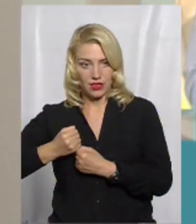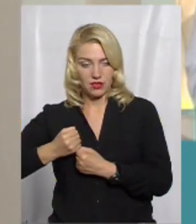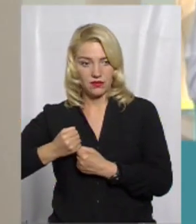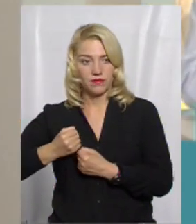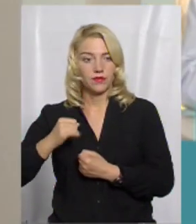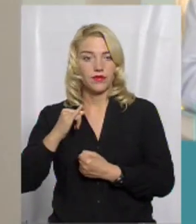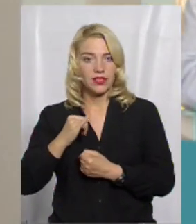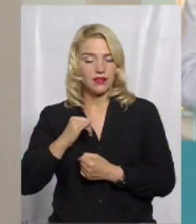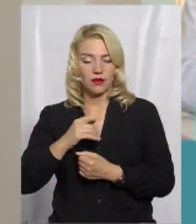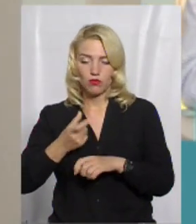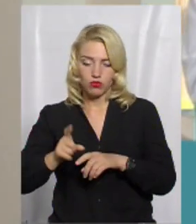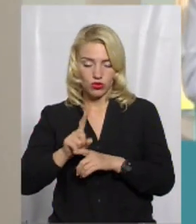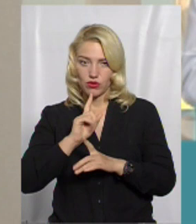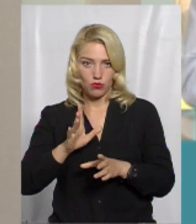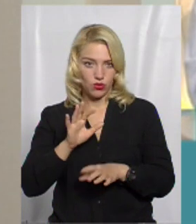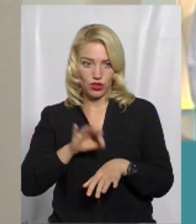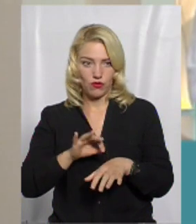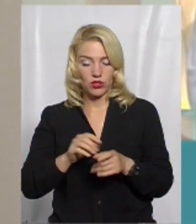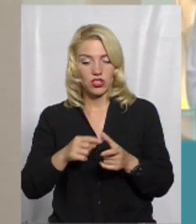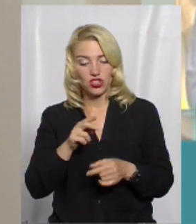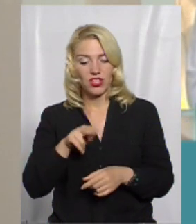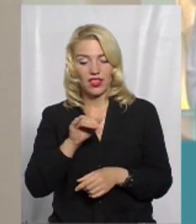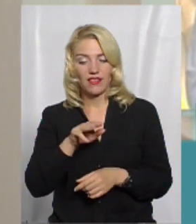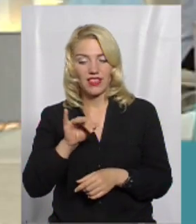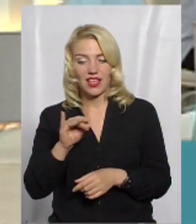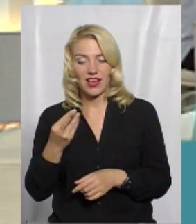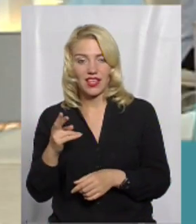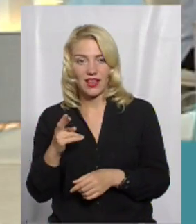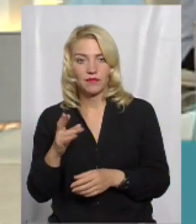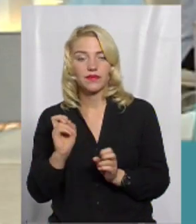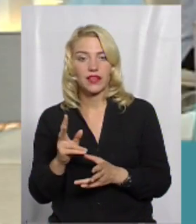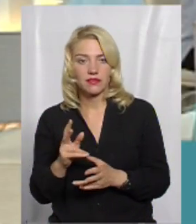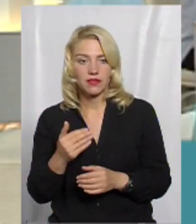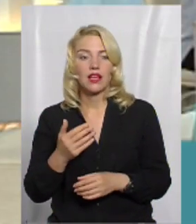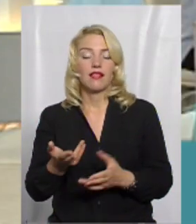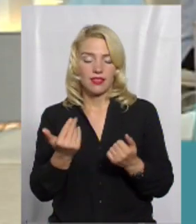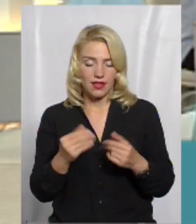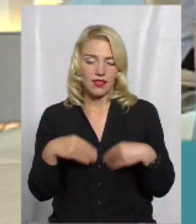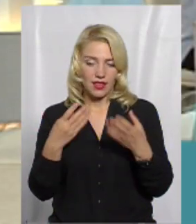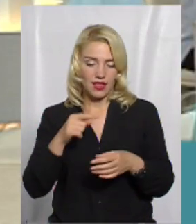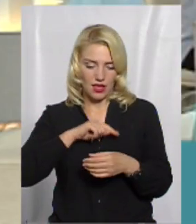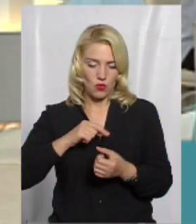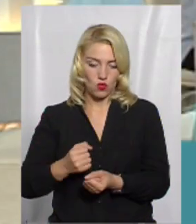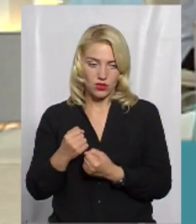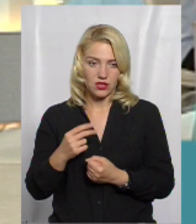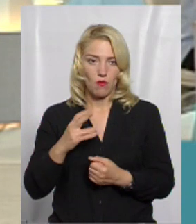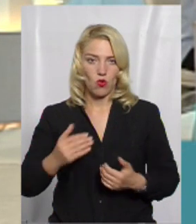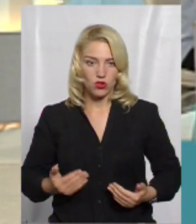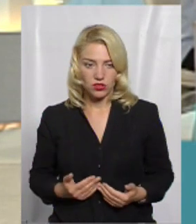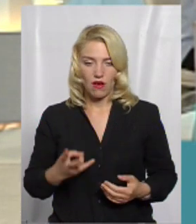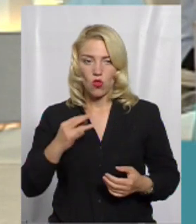більше не захворіє? Ну, діфтерія, так, вона дає імунітет пожиттів, але в нас